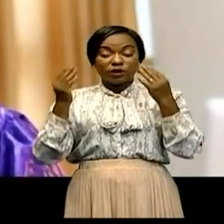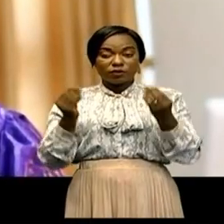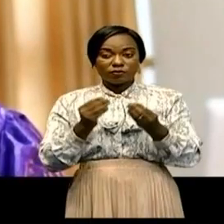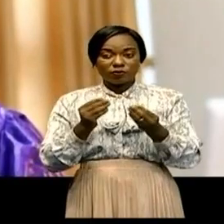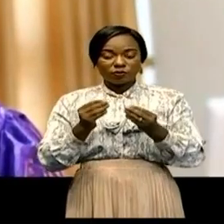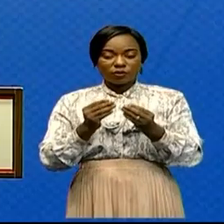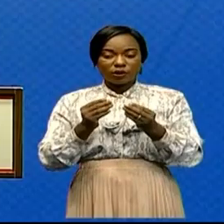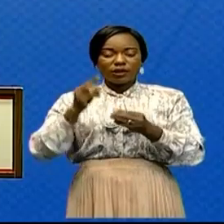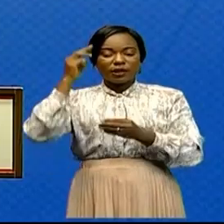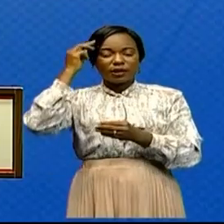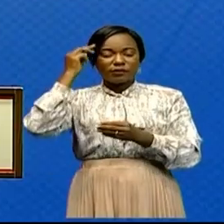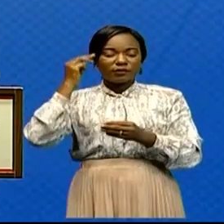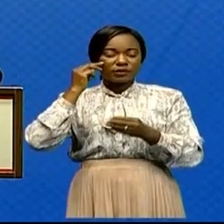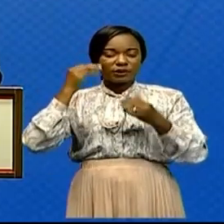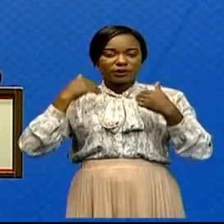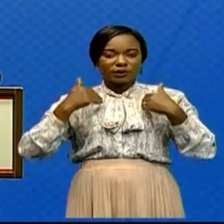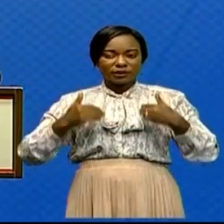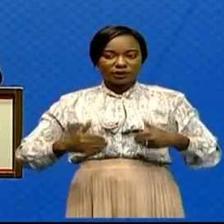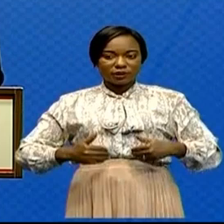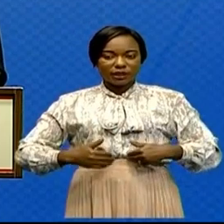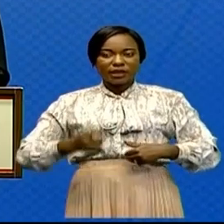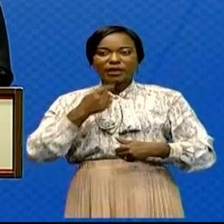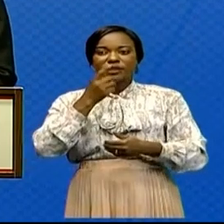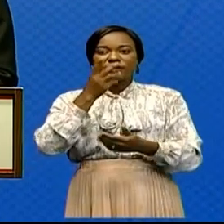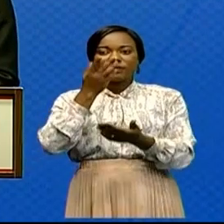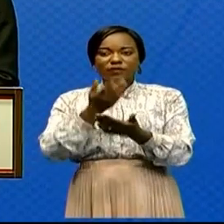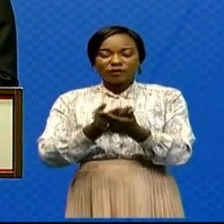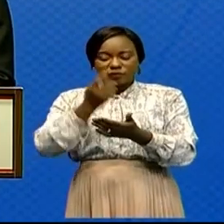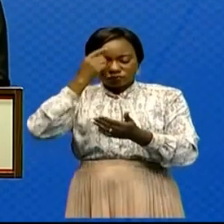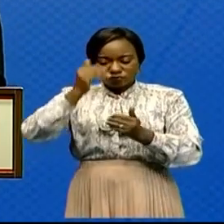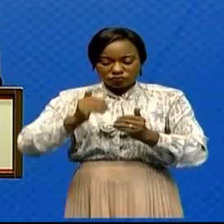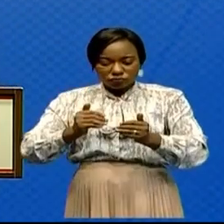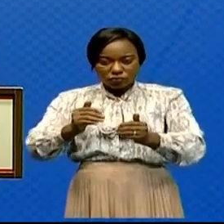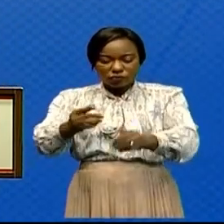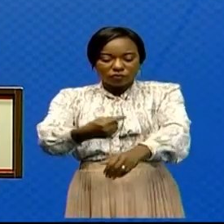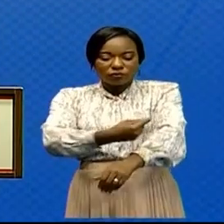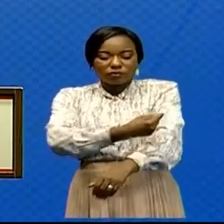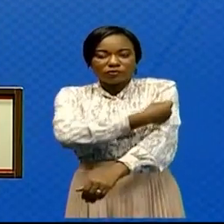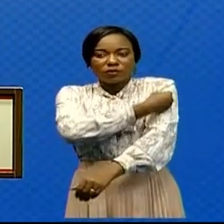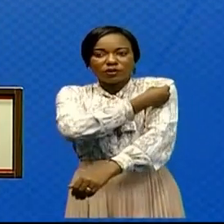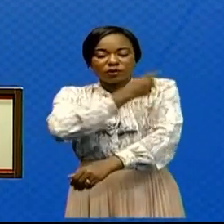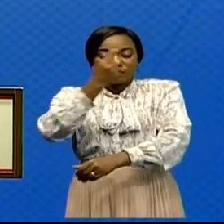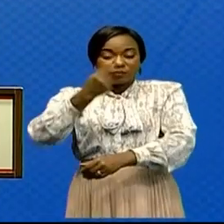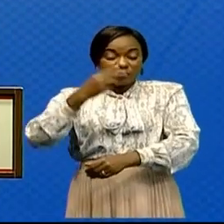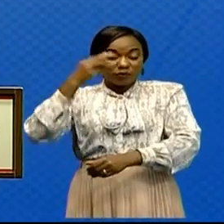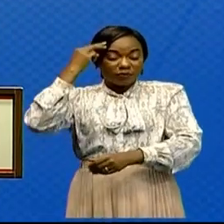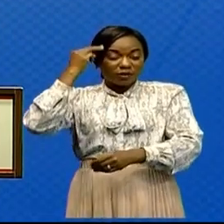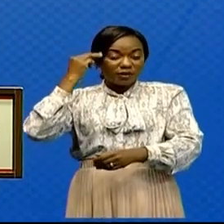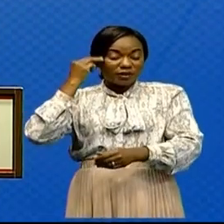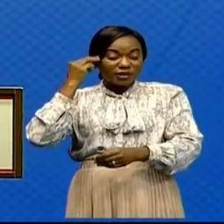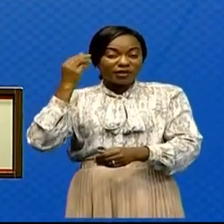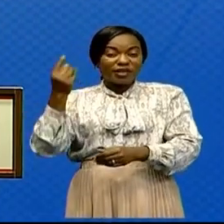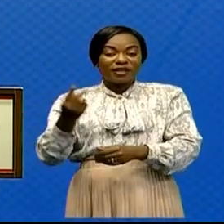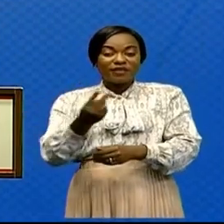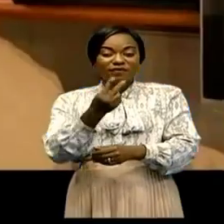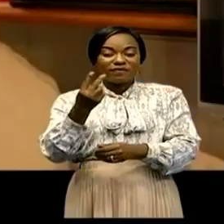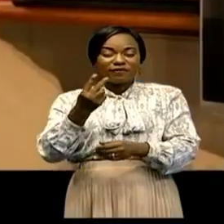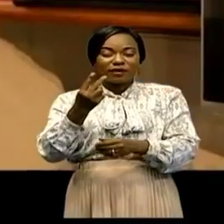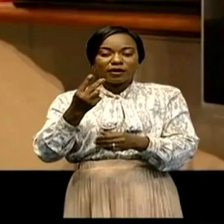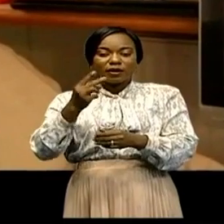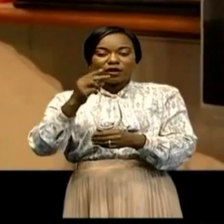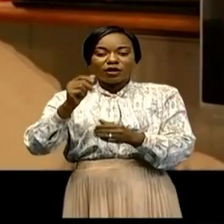le ministre de la Santé a salué la vaccination du premier ministre Samaloukone le 20 novembre dernier, qui vient